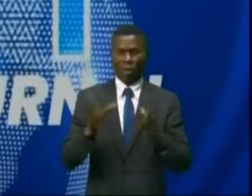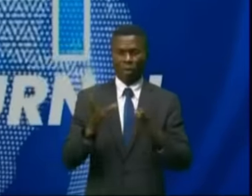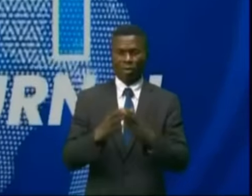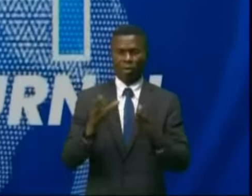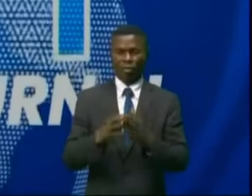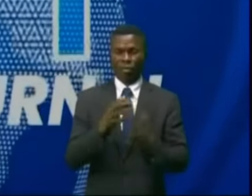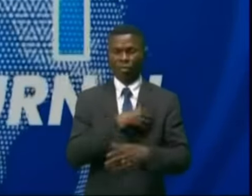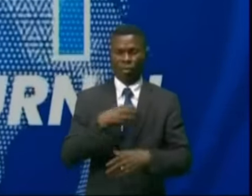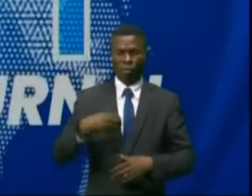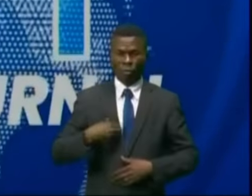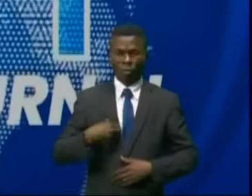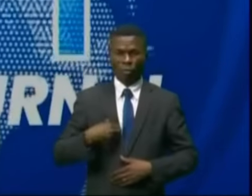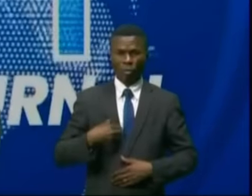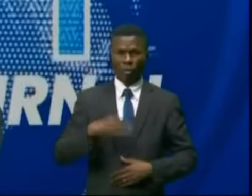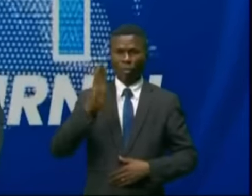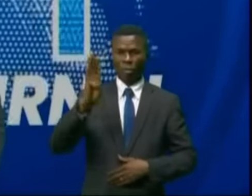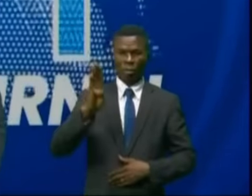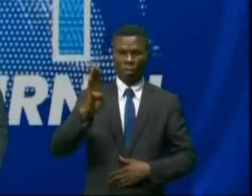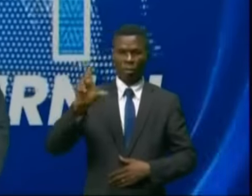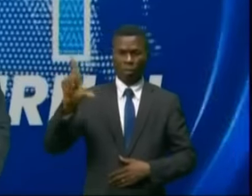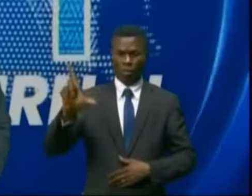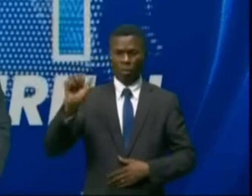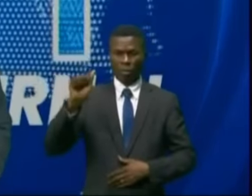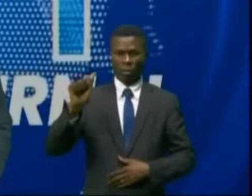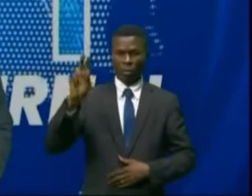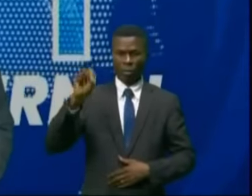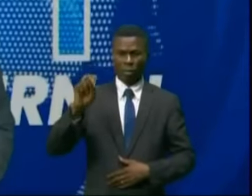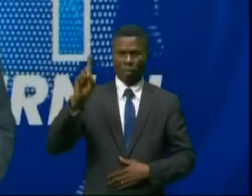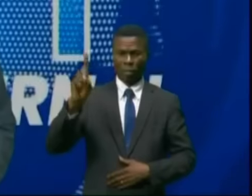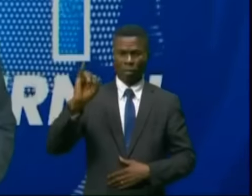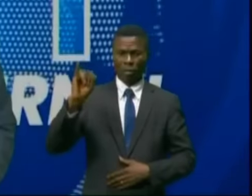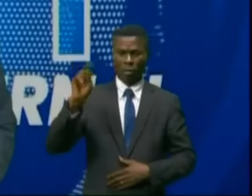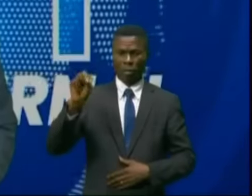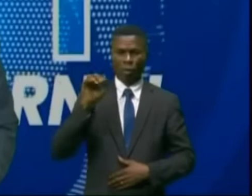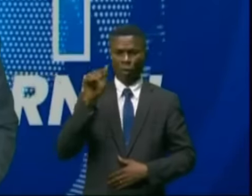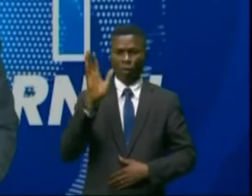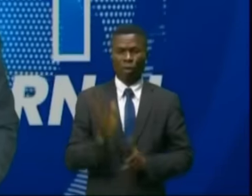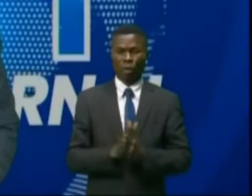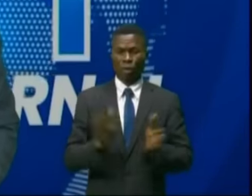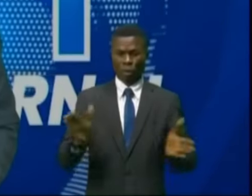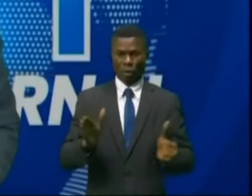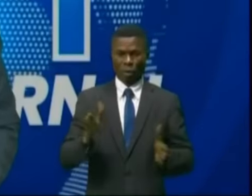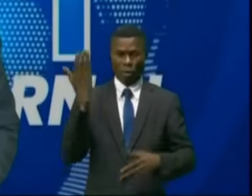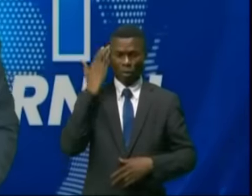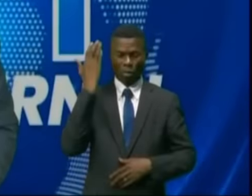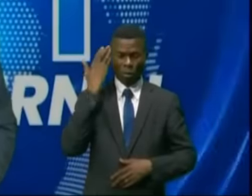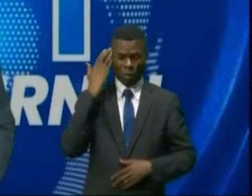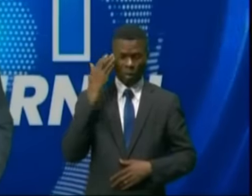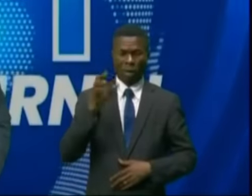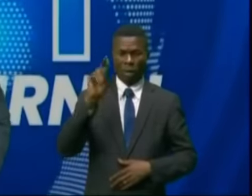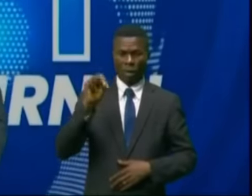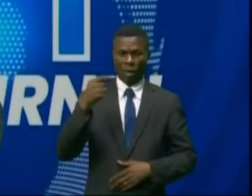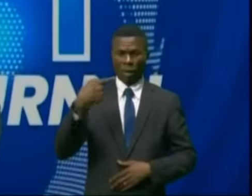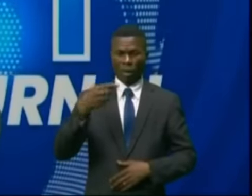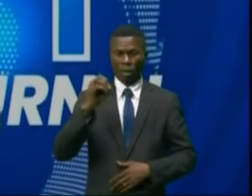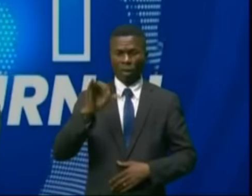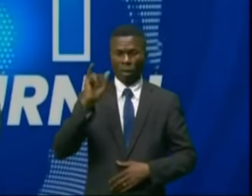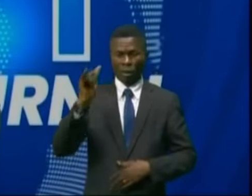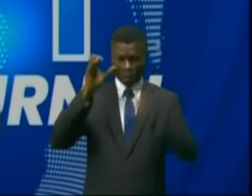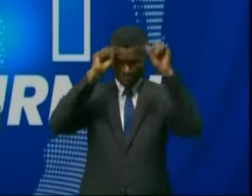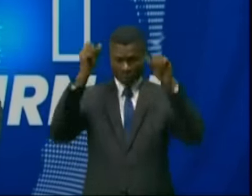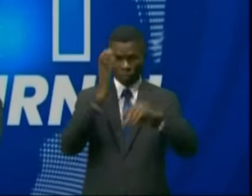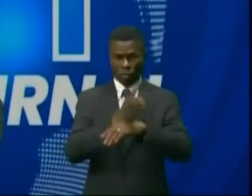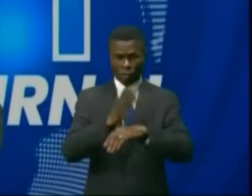Madame Jean-Blandine Kawanda, directeur général, et M. Christopher Ngoï, président du